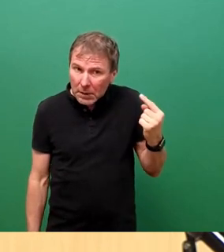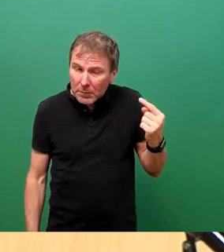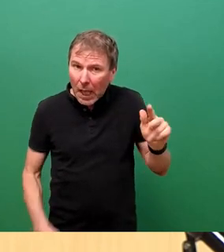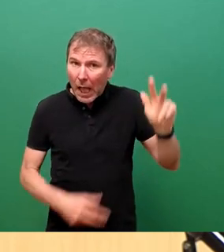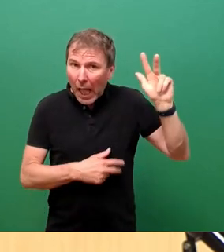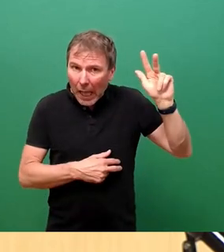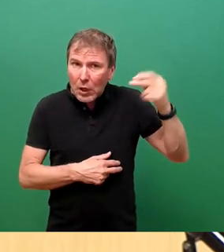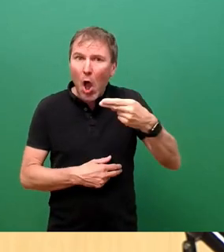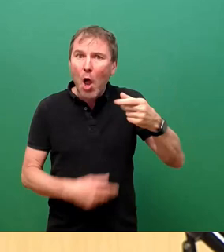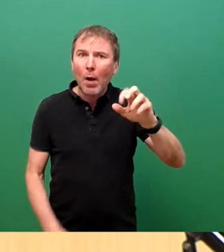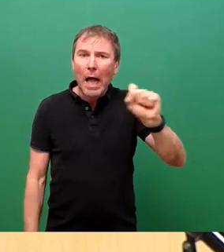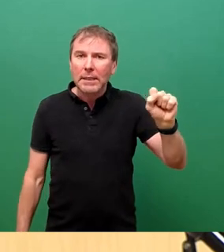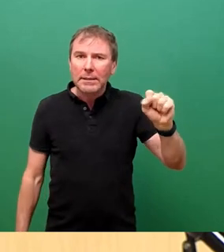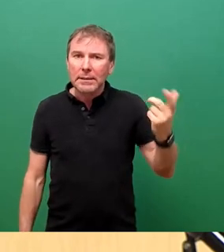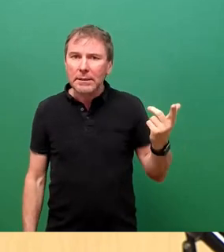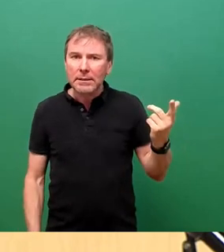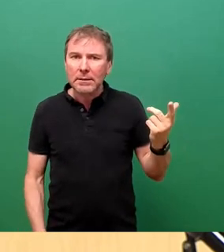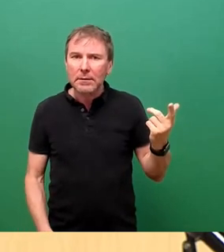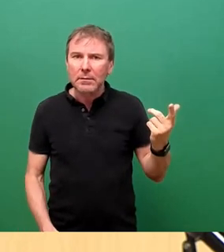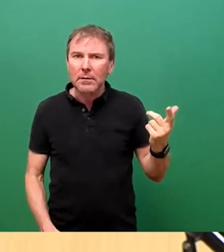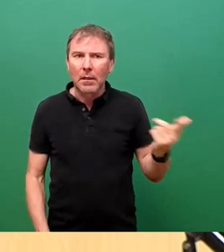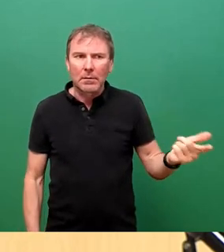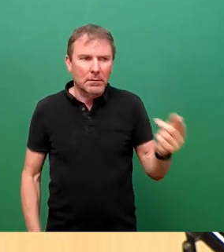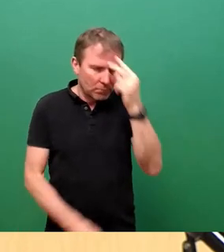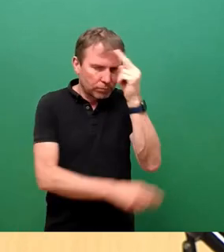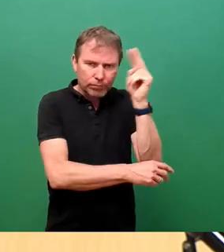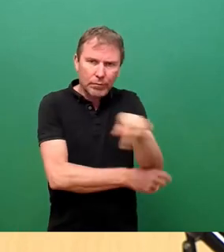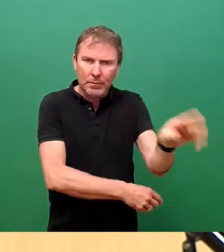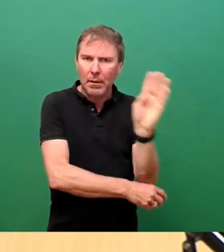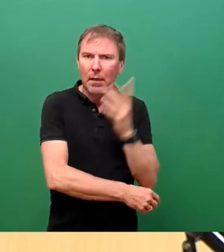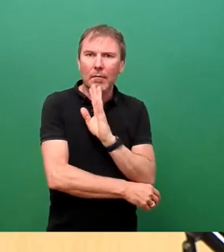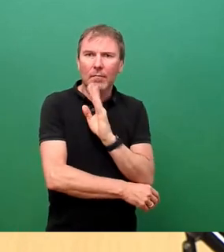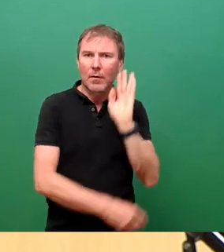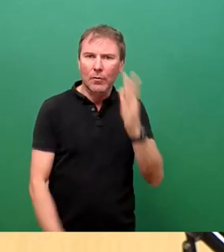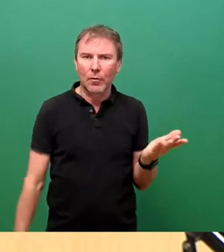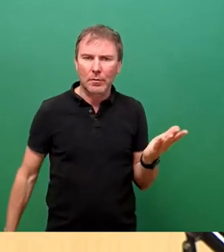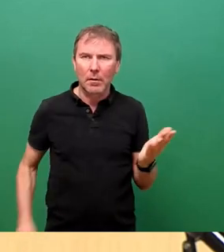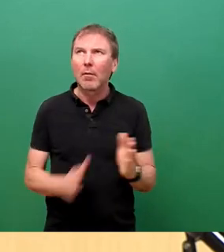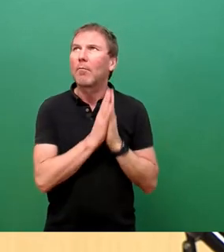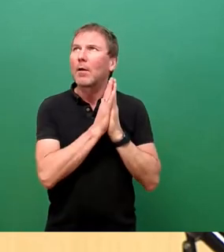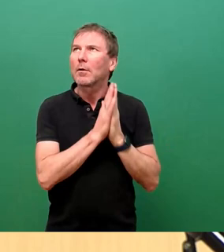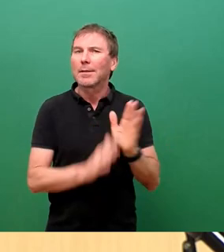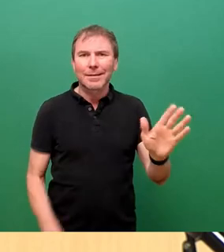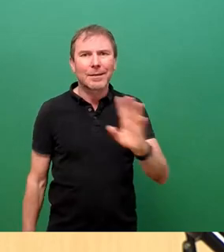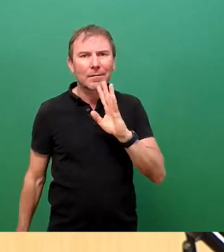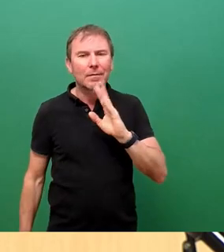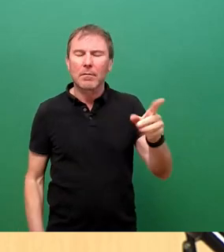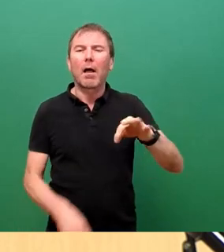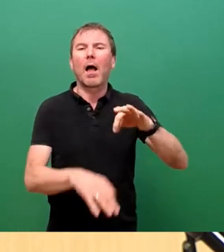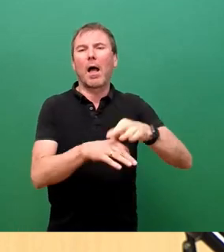geschworen. Wahrscheinlich würde der sich im Grabe umdrehen, wenn er Ihre Rede hätte hören müssen. Und meines Erachtens sind Sie ein Fall für die Ärztekammer.